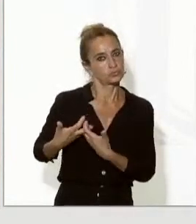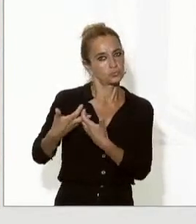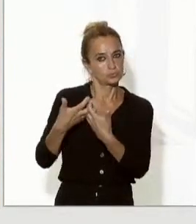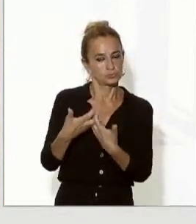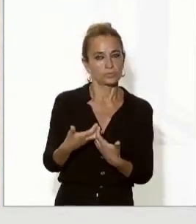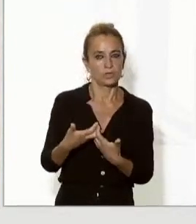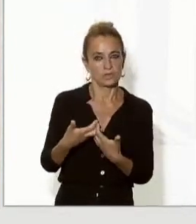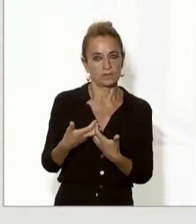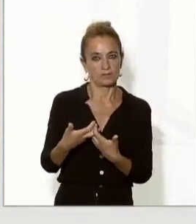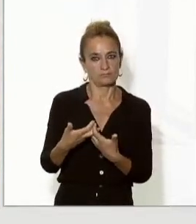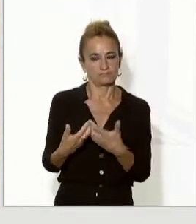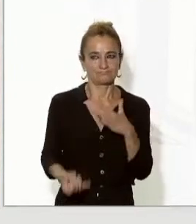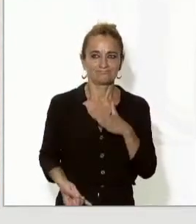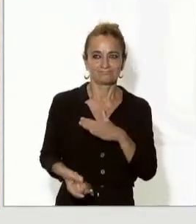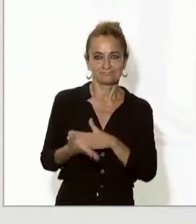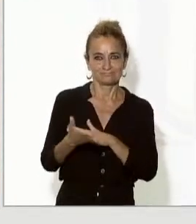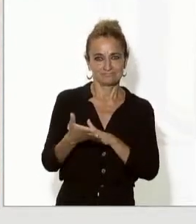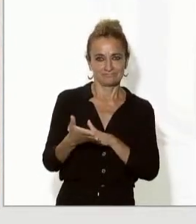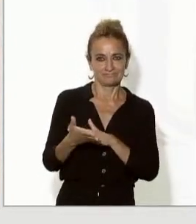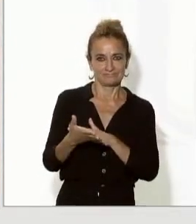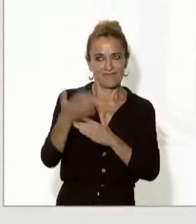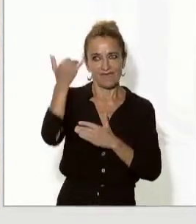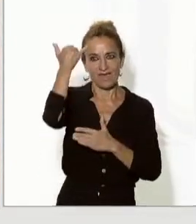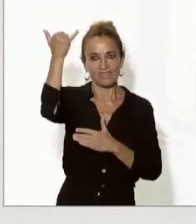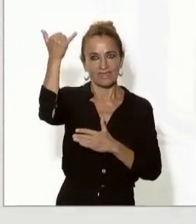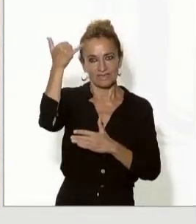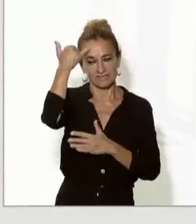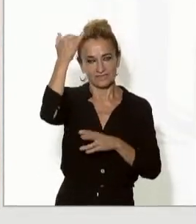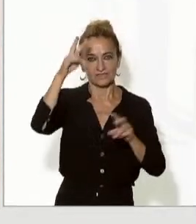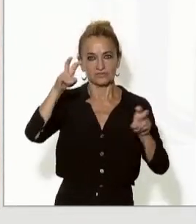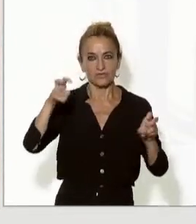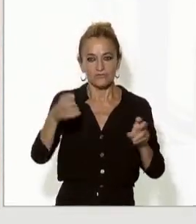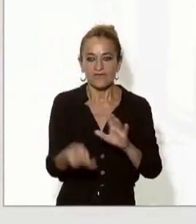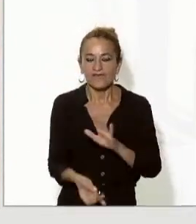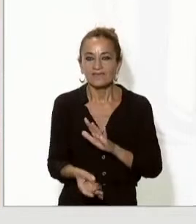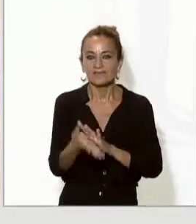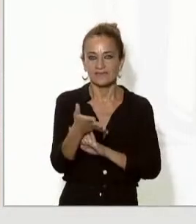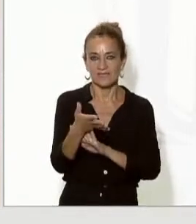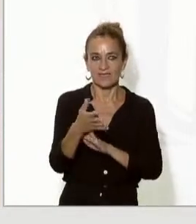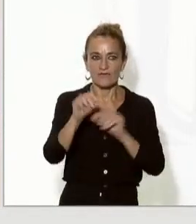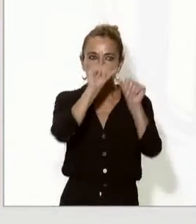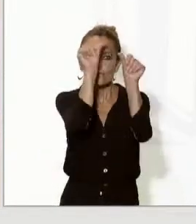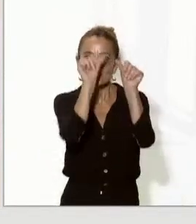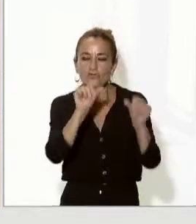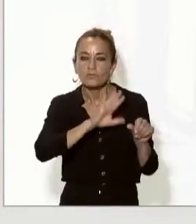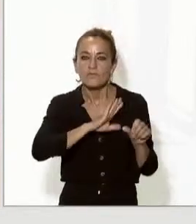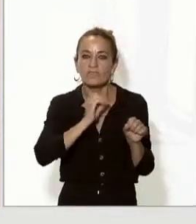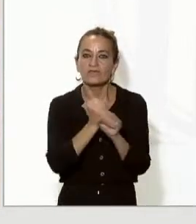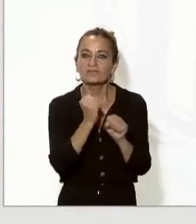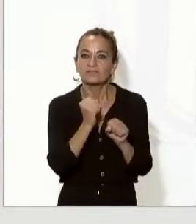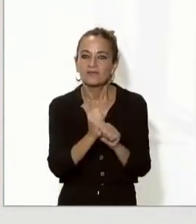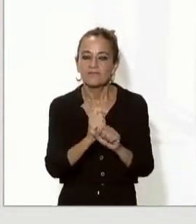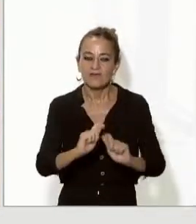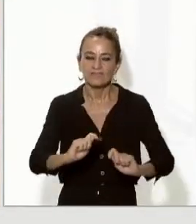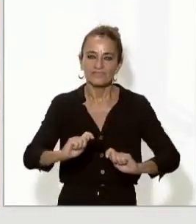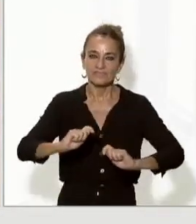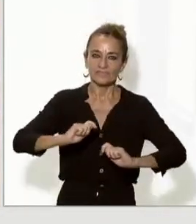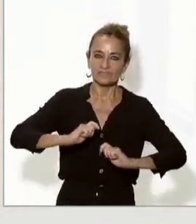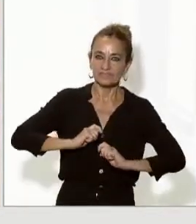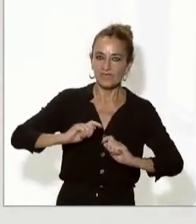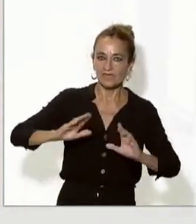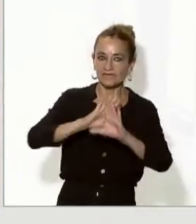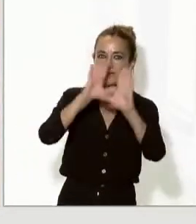el més imaginatius possibles i evidentment treballar crear sinergies que al final ens facin aconseguir millors i més